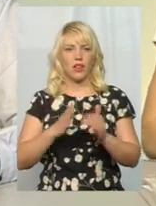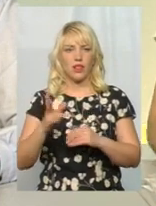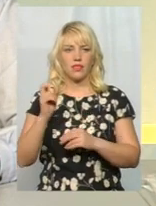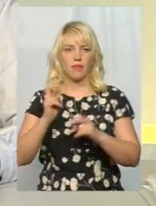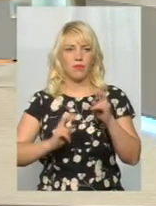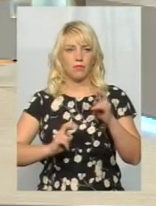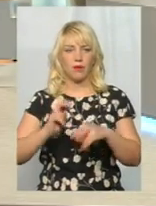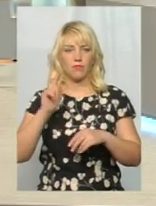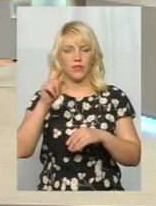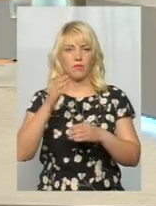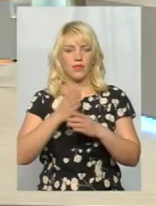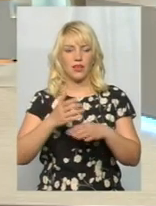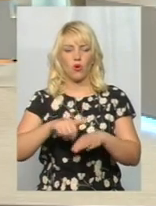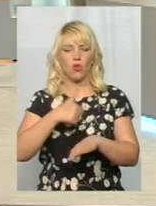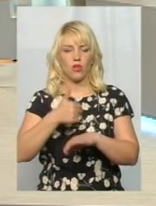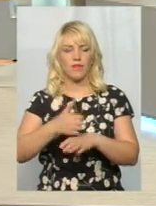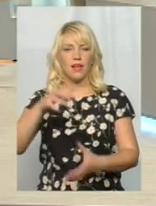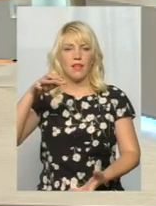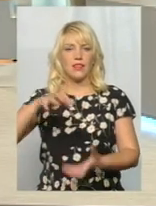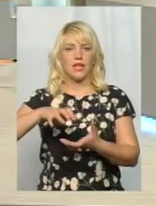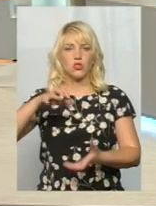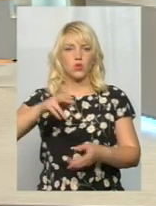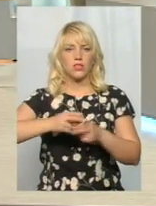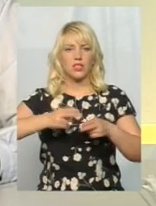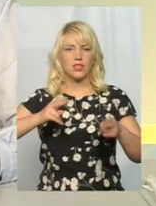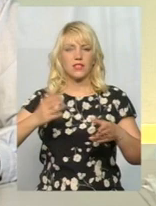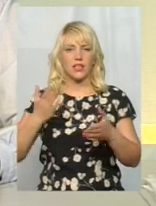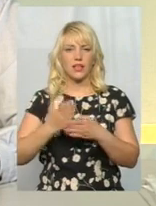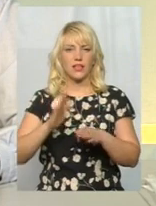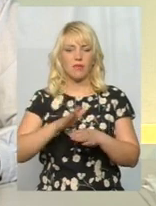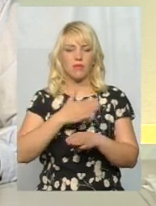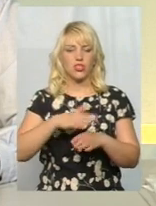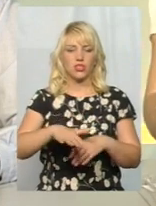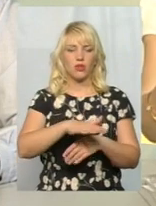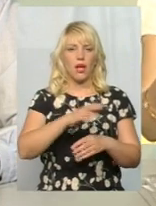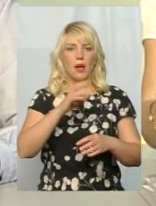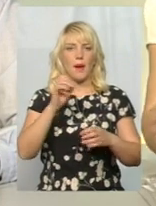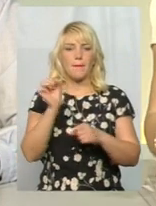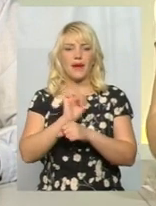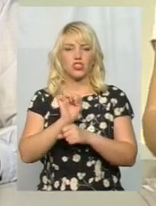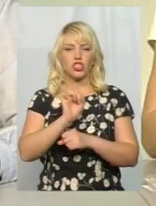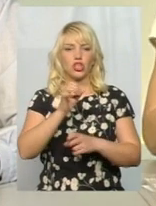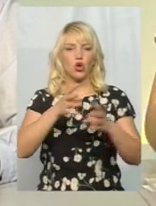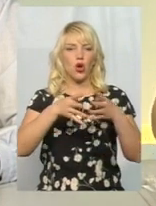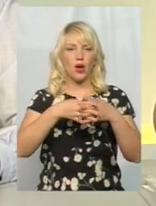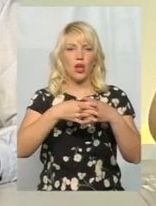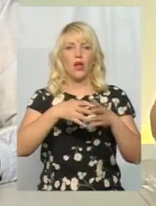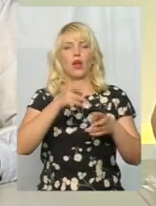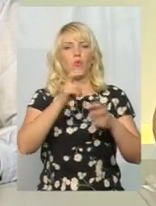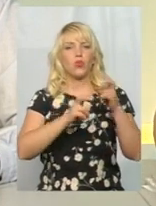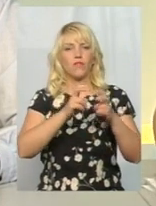підприємстві. Там є головна насосна станція, яка розташована між територією машинобудівного заводу та оболонів. Вона